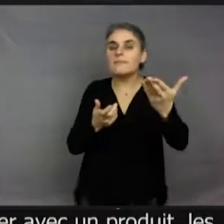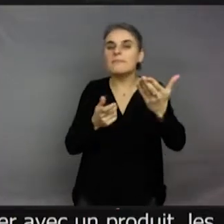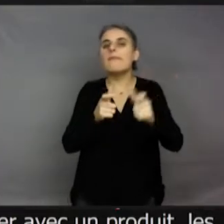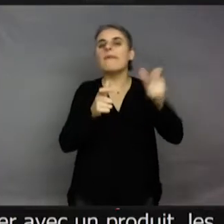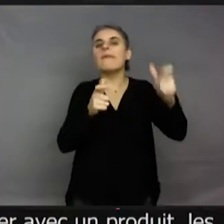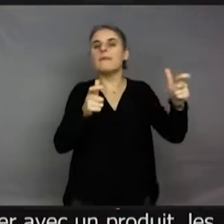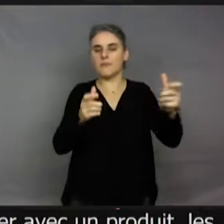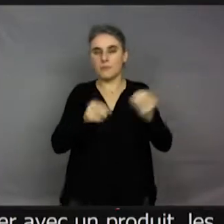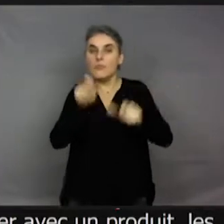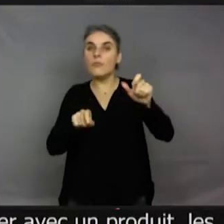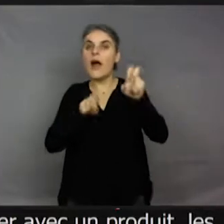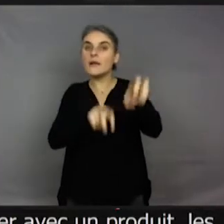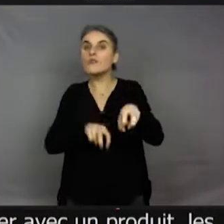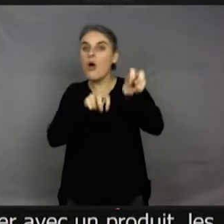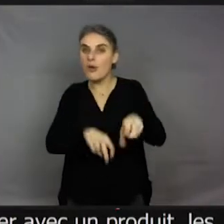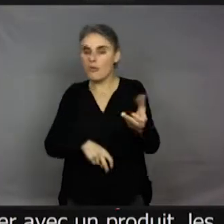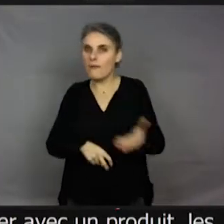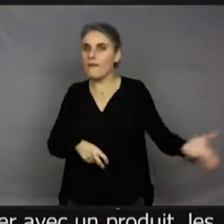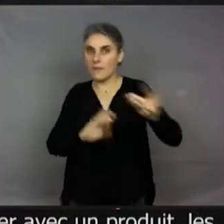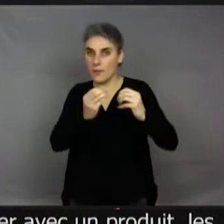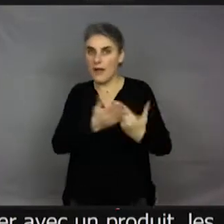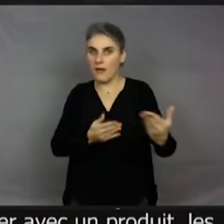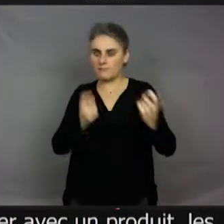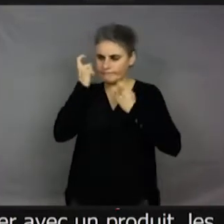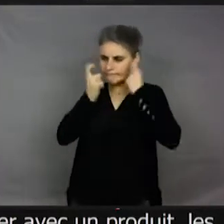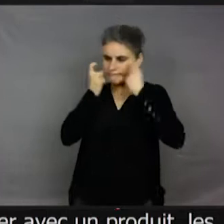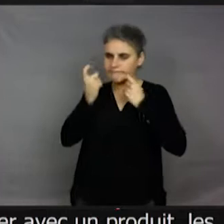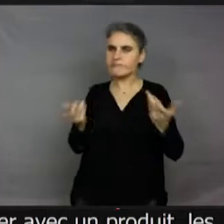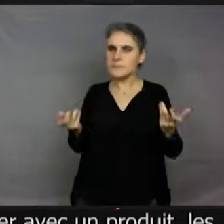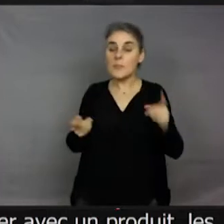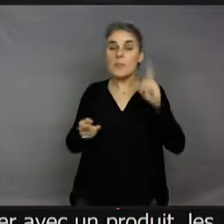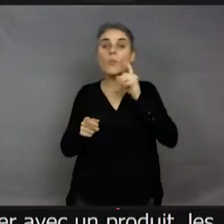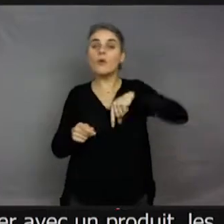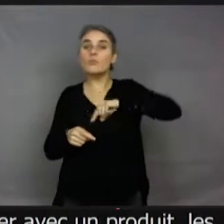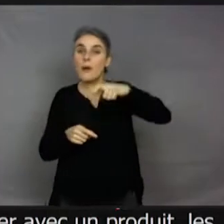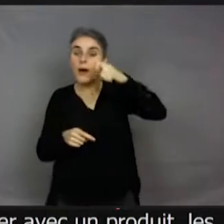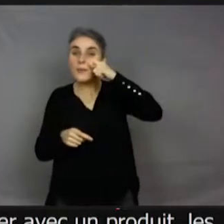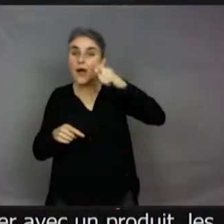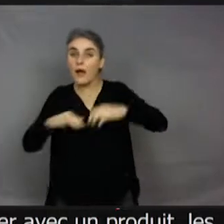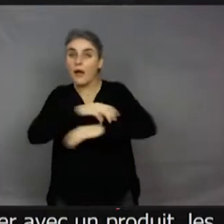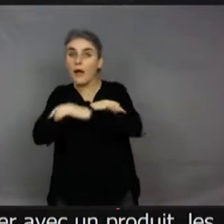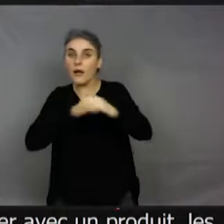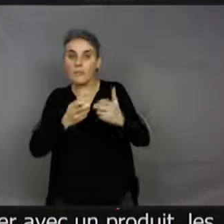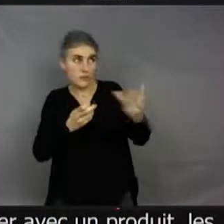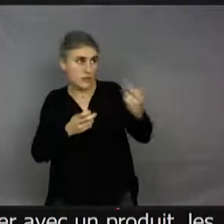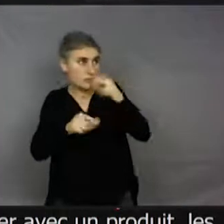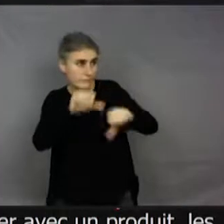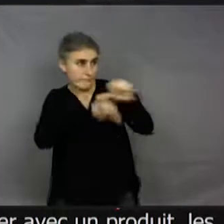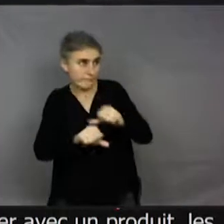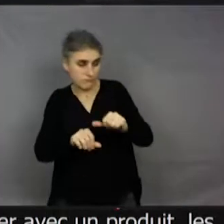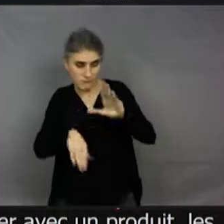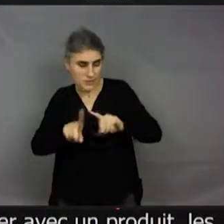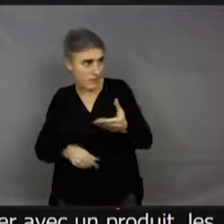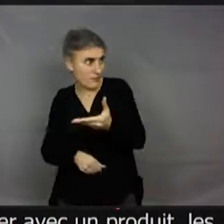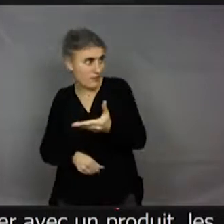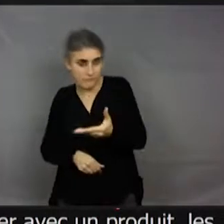les agriculteurs et les fabricants de pesticides, c'est que les entomologistes ont dit, mais attendez, quand vous fabriez, ça ne à rien. Les insectes, de toute manière,